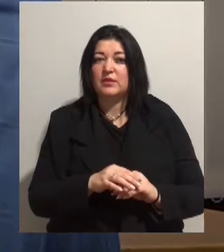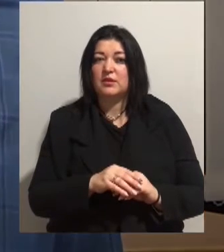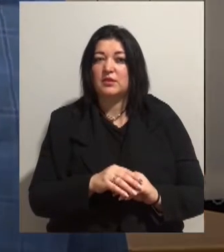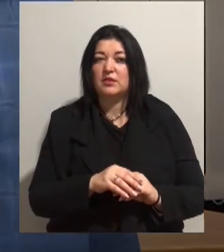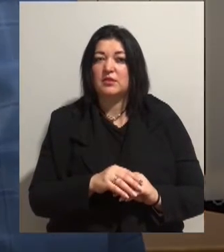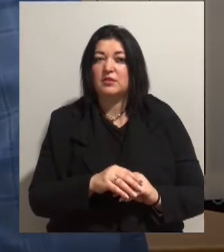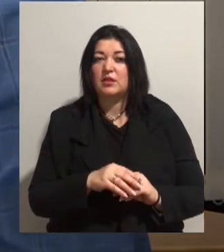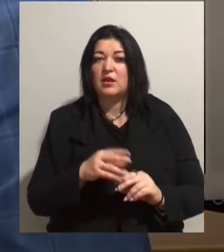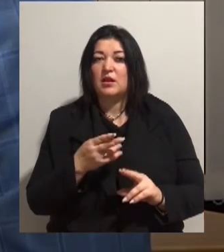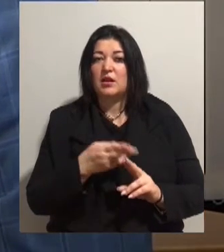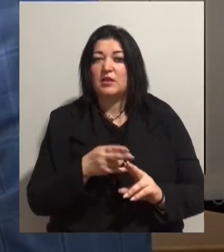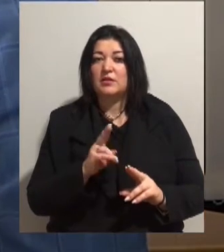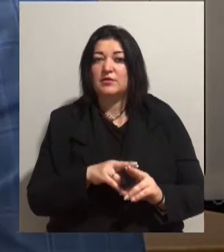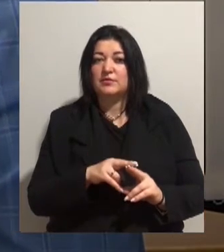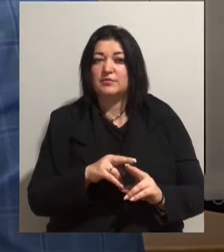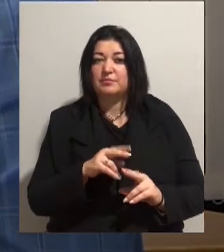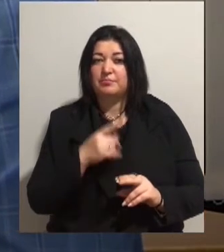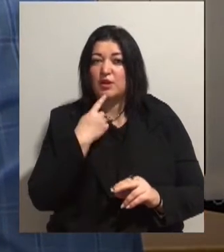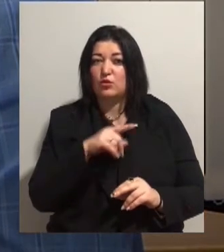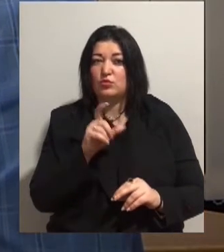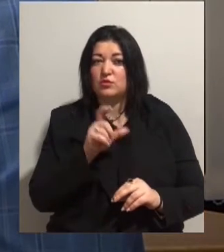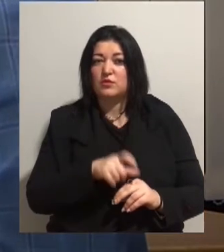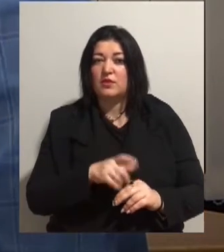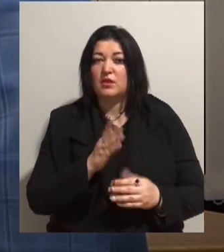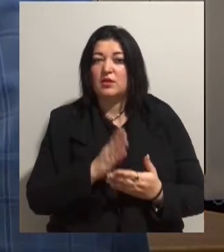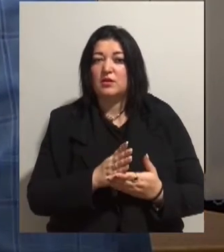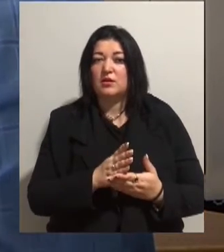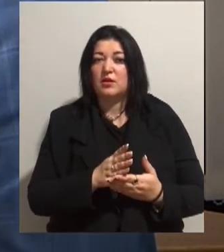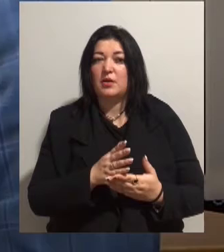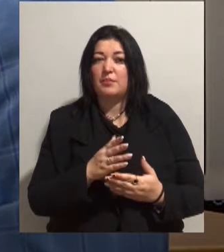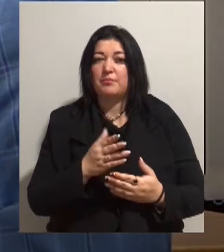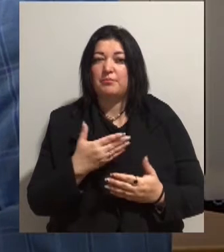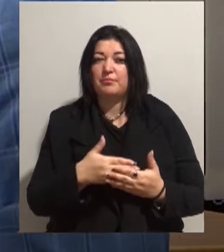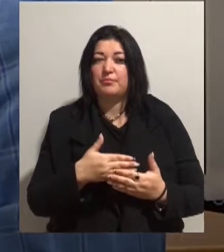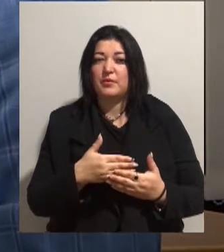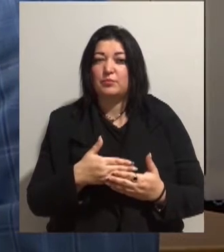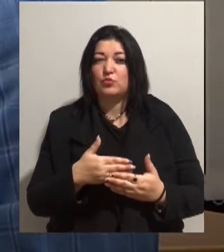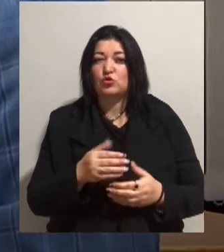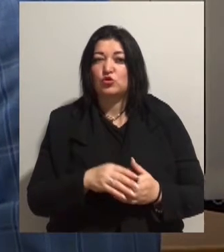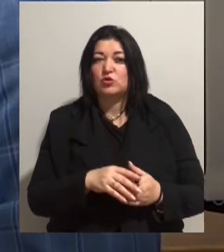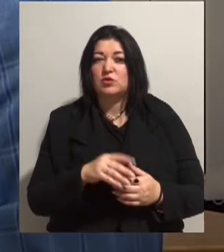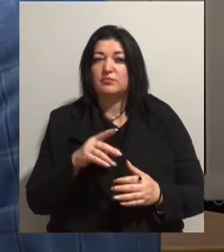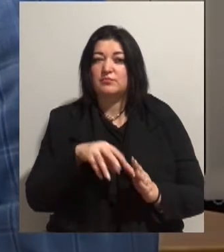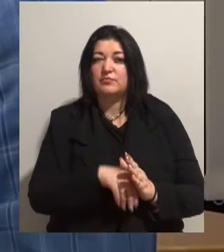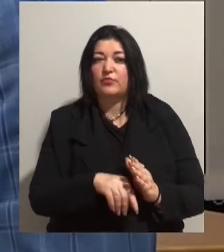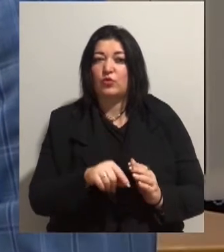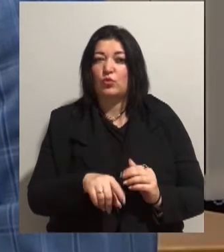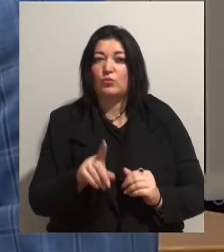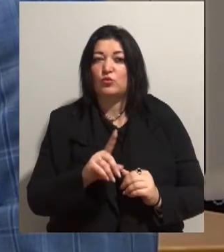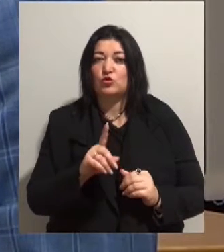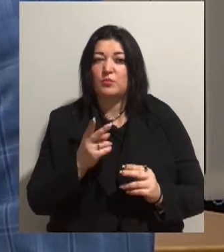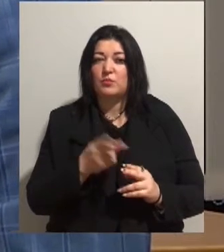Ці думки, підозрювана, вони є припущені і горутується още на тому, що безпосередньо